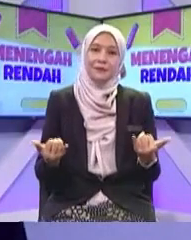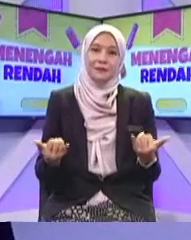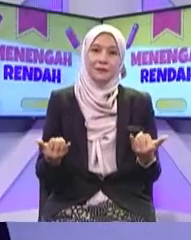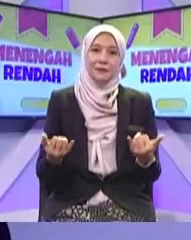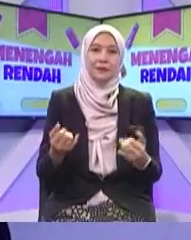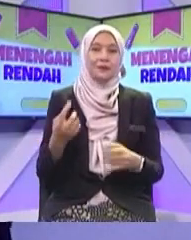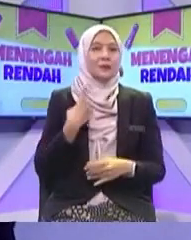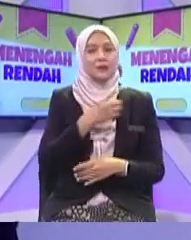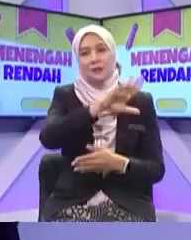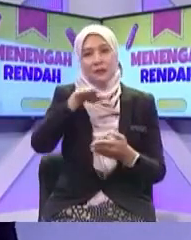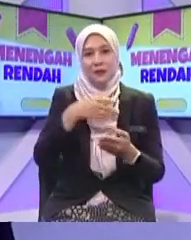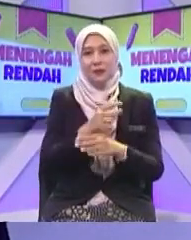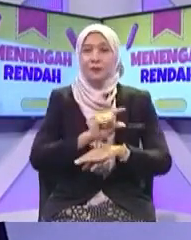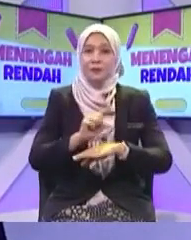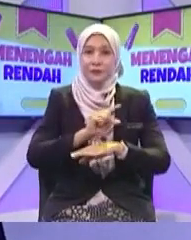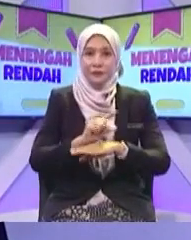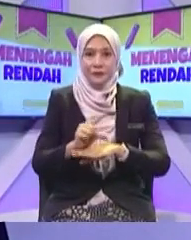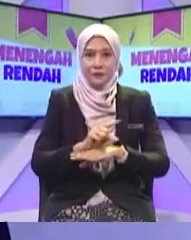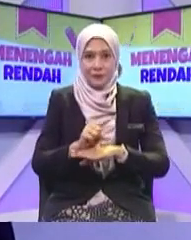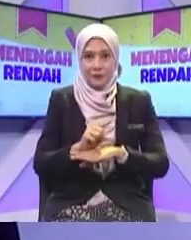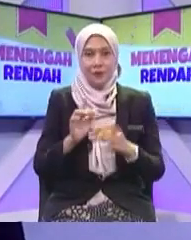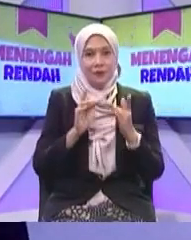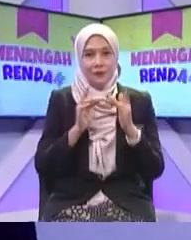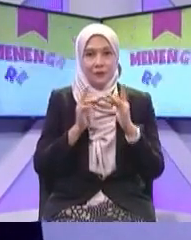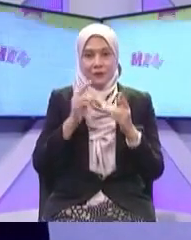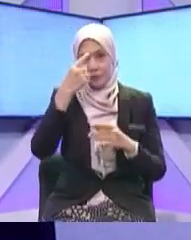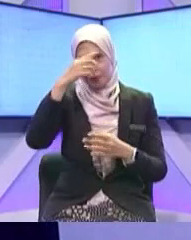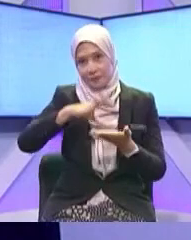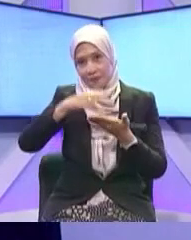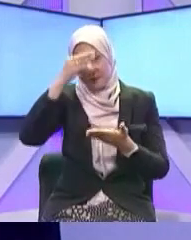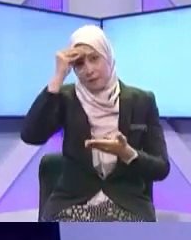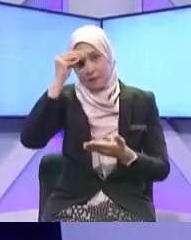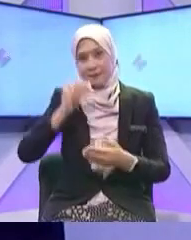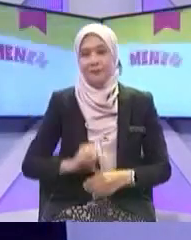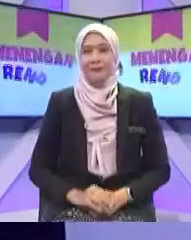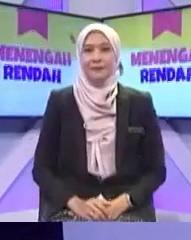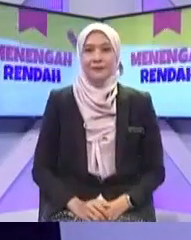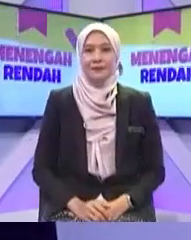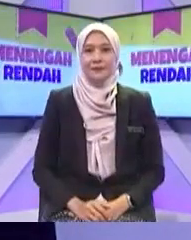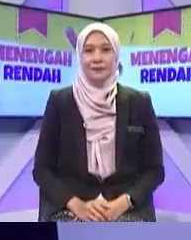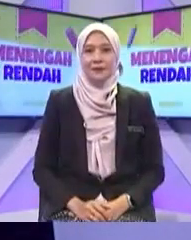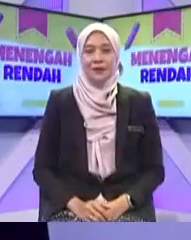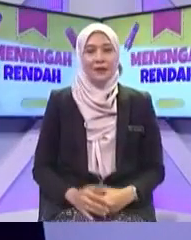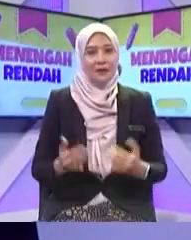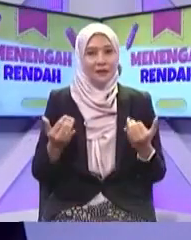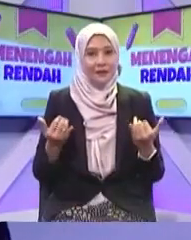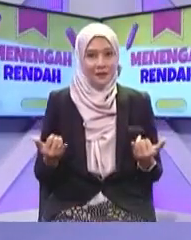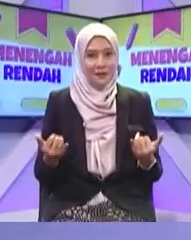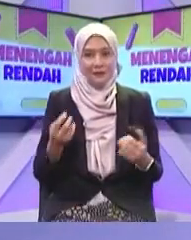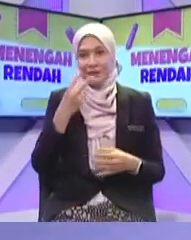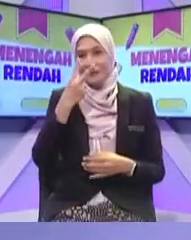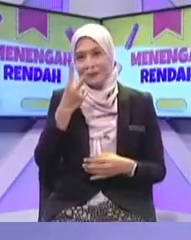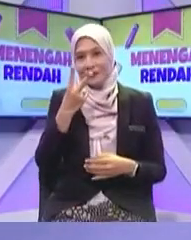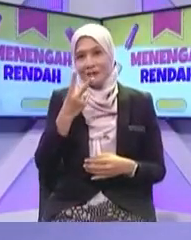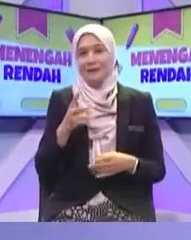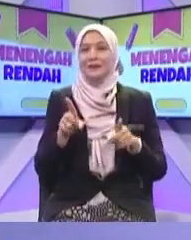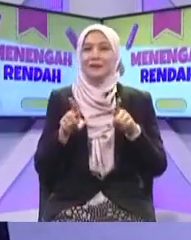terkini Okey Fahim boleh Mungkin Fahim dengan Khalif ini Sekarang tengah Menjalankan E-Pembelajaran